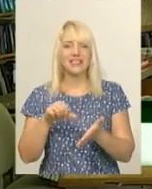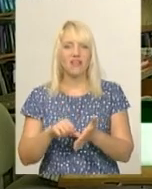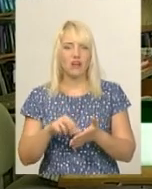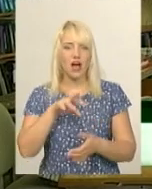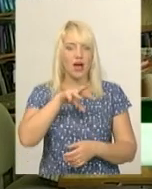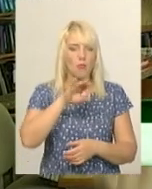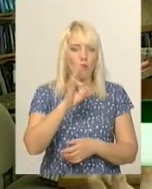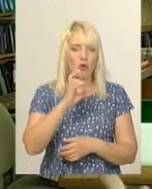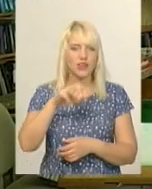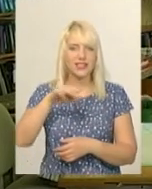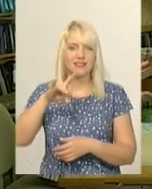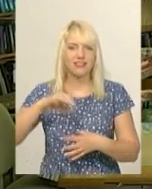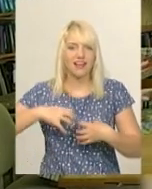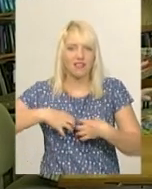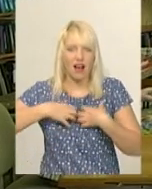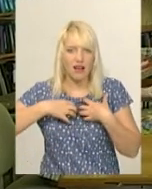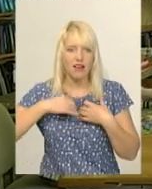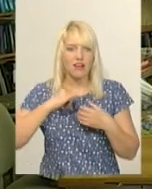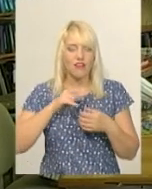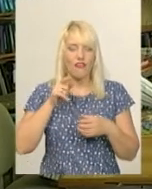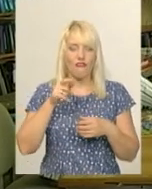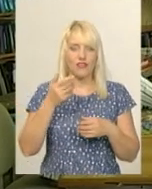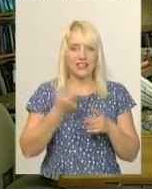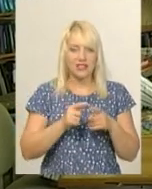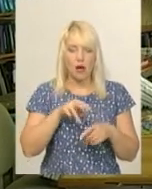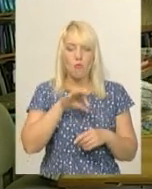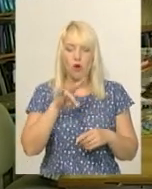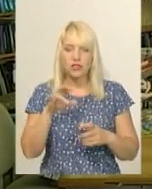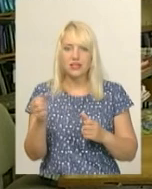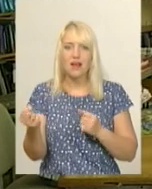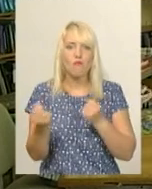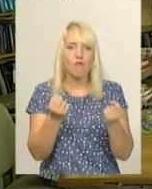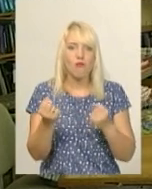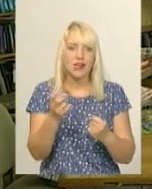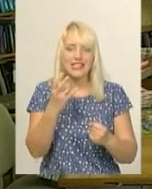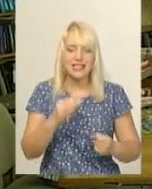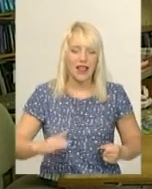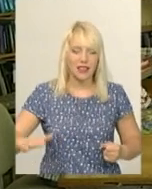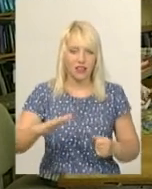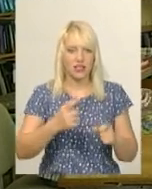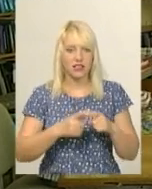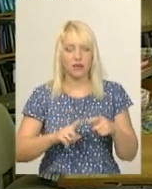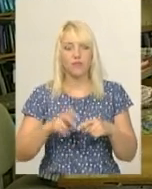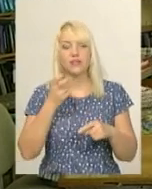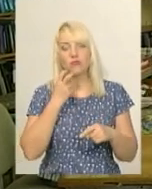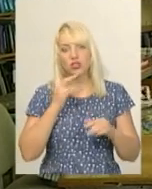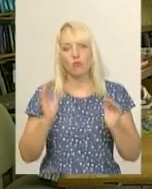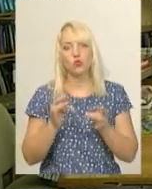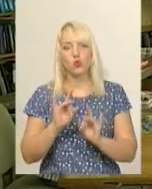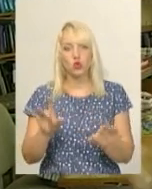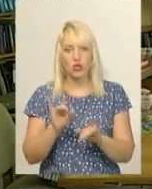борються за лідерство на тій чи іншій території. Тобто тут, насправді, за цим смішним сюжетом криється